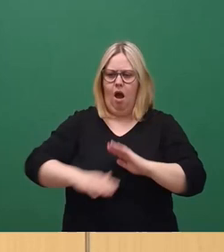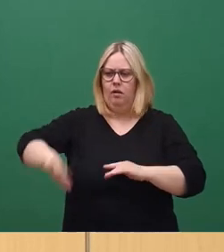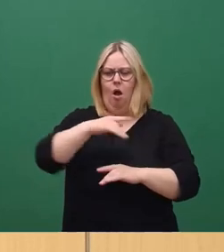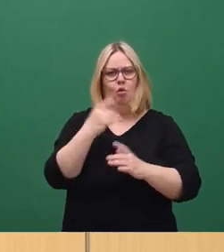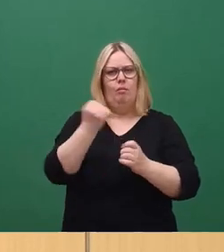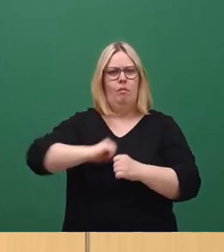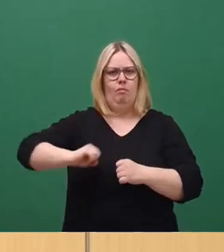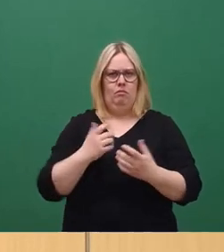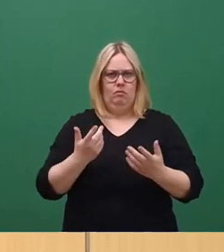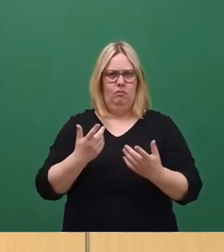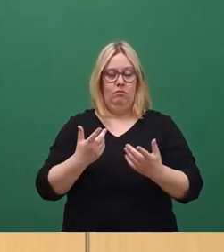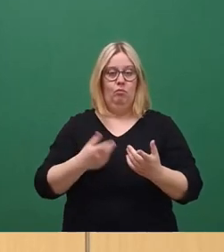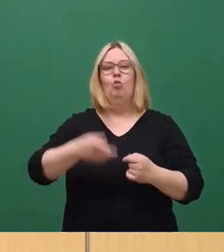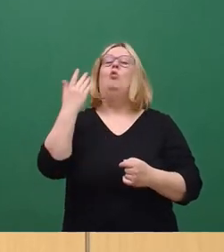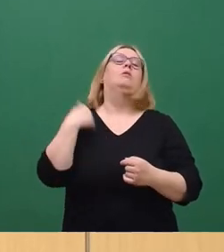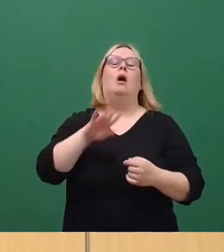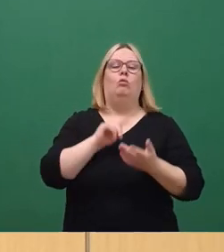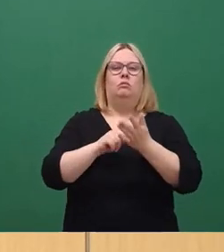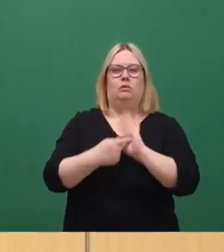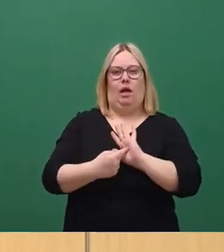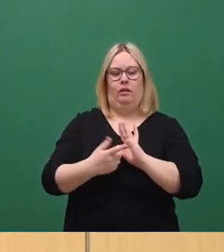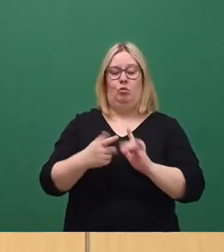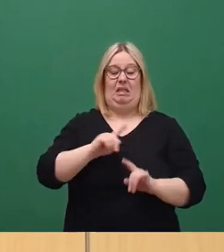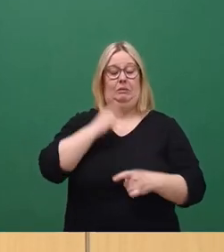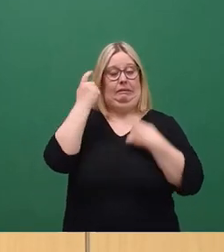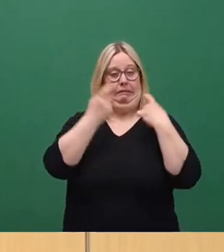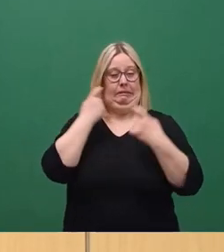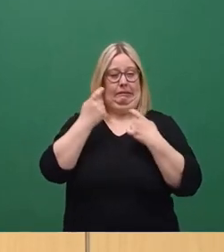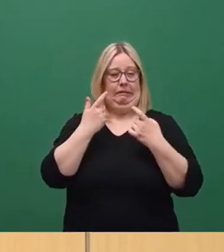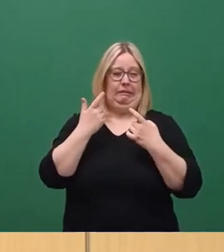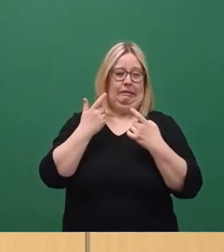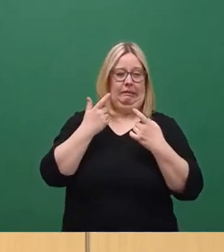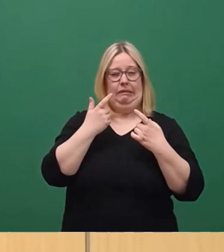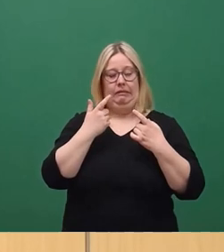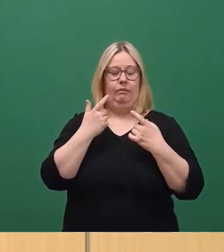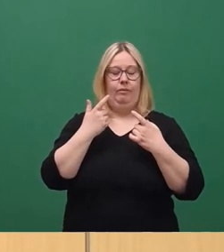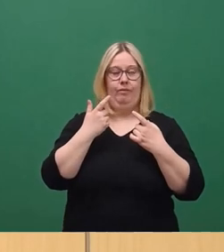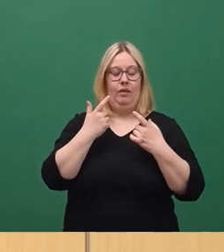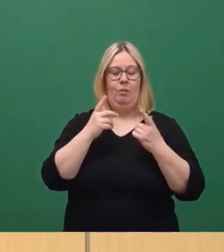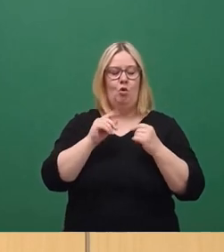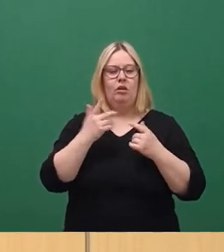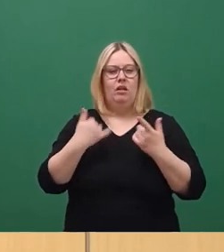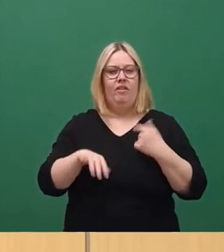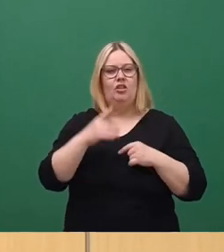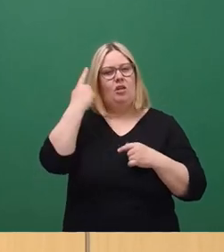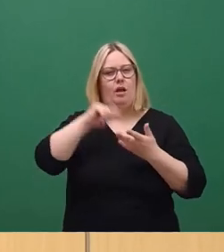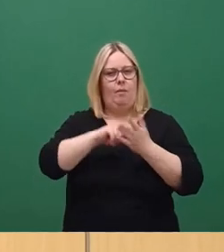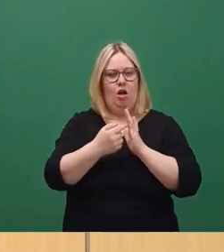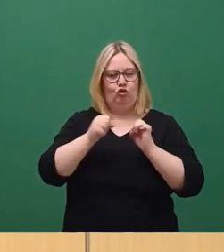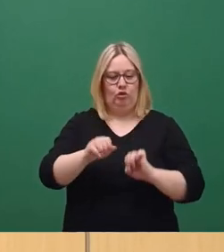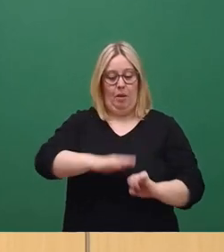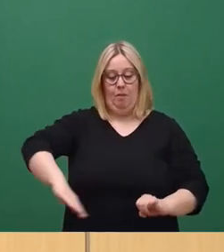Denn anders als von Herrn Kühn in der Presse dargestellt, bezweifle ich, dass man einen denkmalgeschützten Platz so